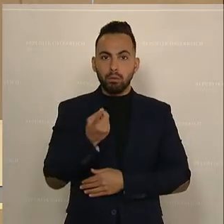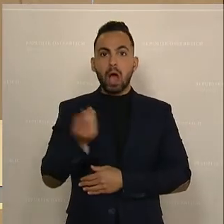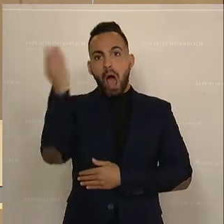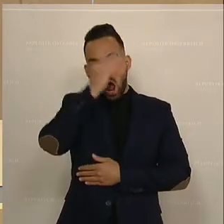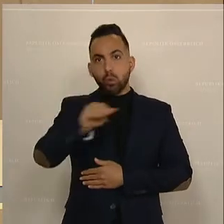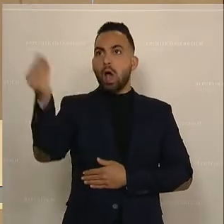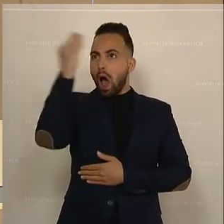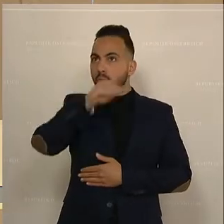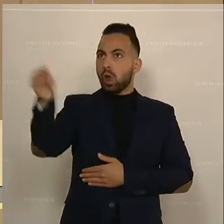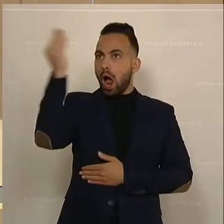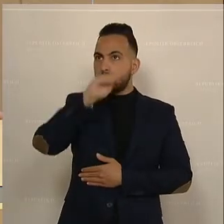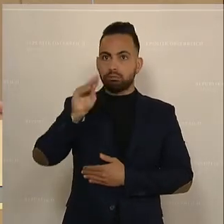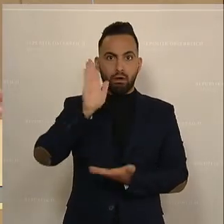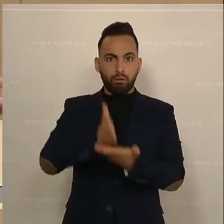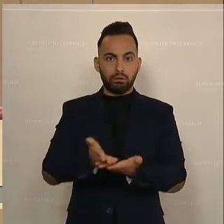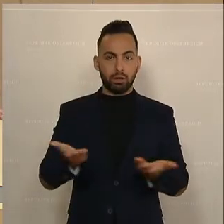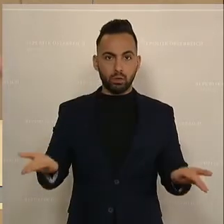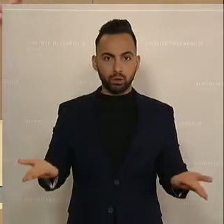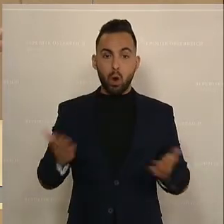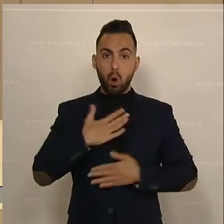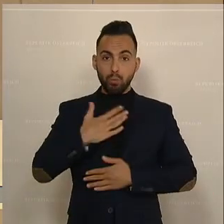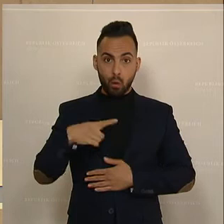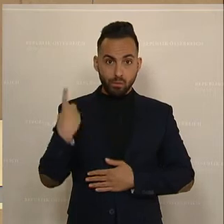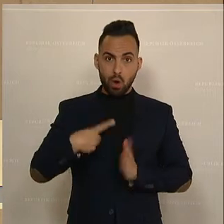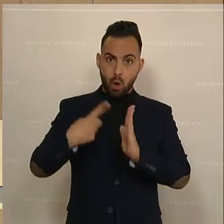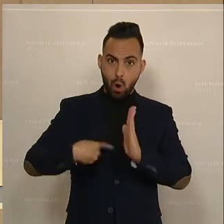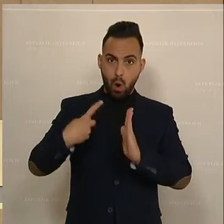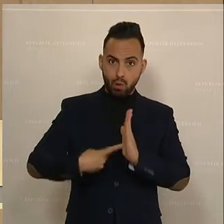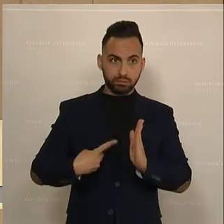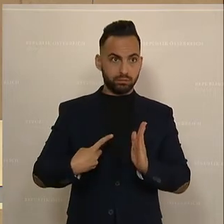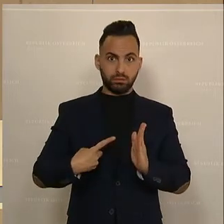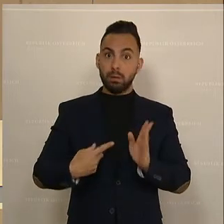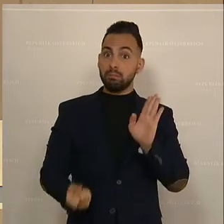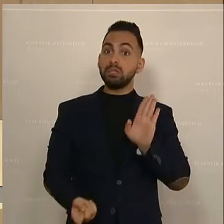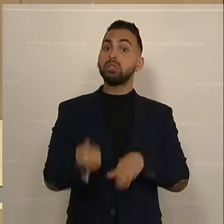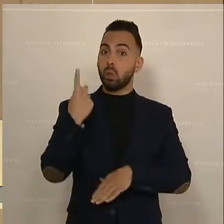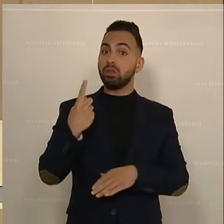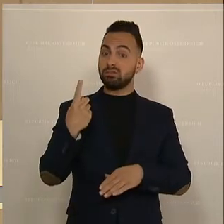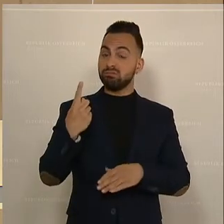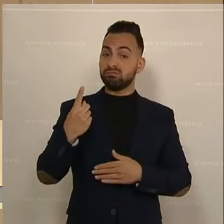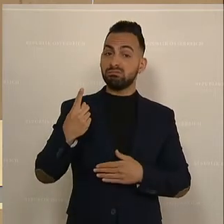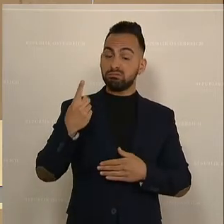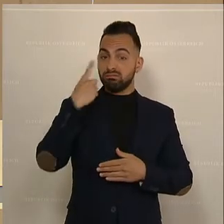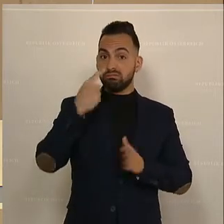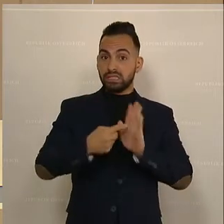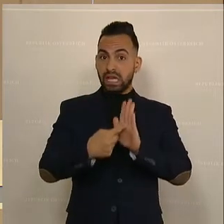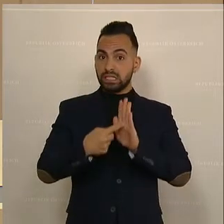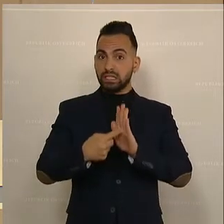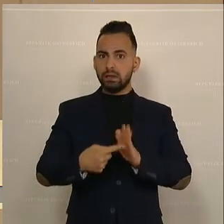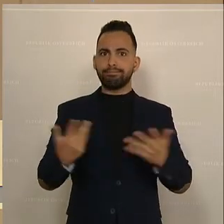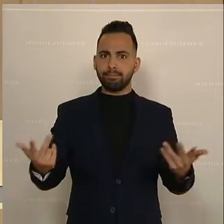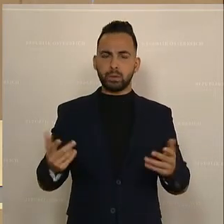bleibt bei den Ankündigungen. Obwohl wir immer wieder vor allem schon aufzeigen, welche